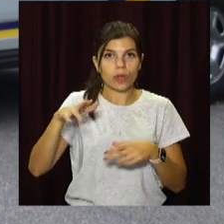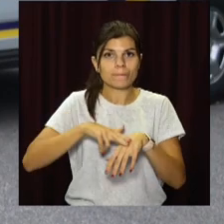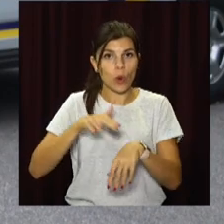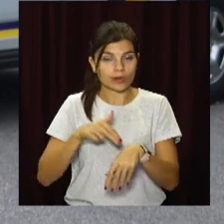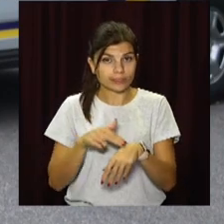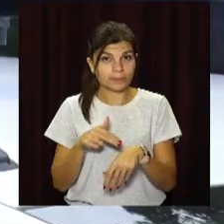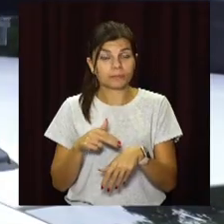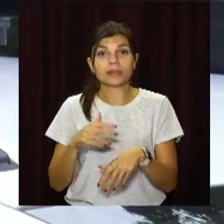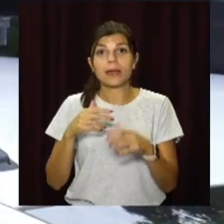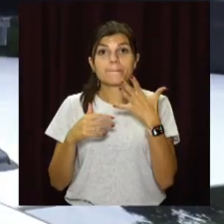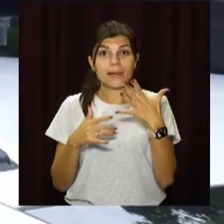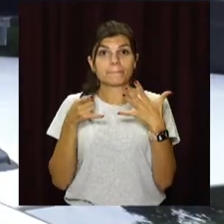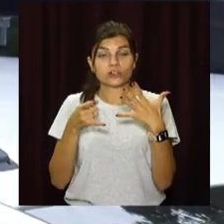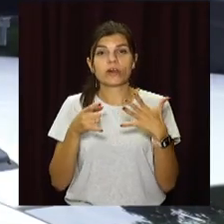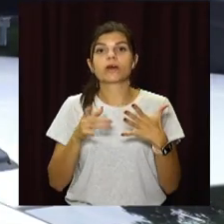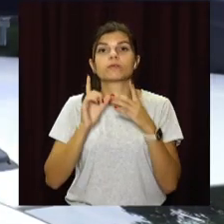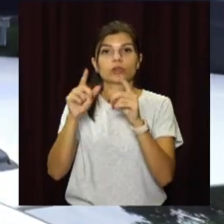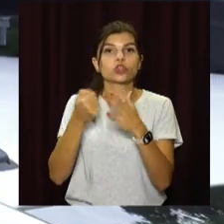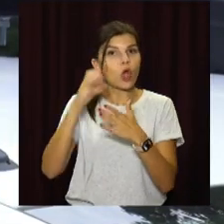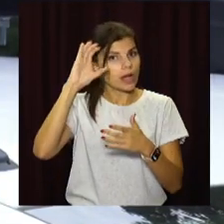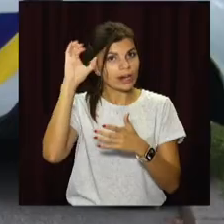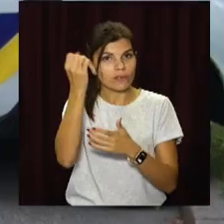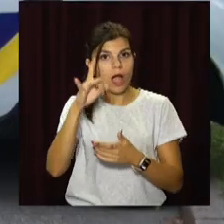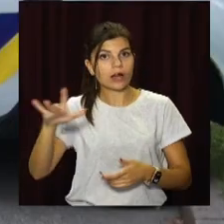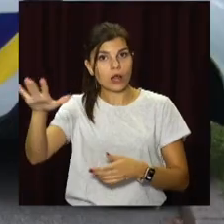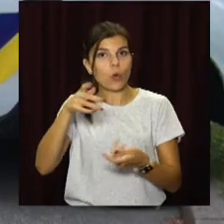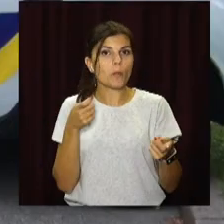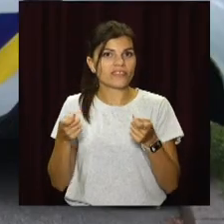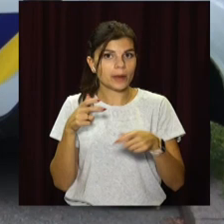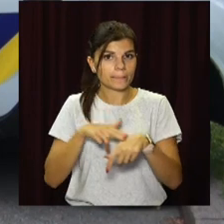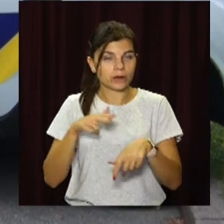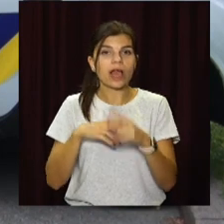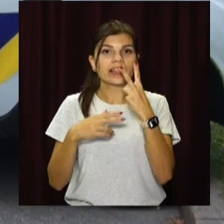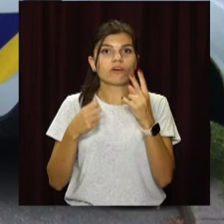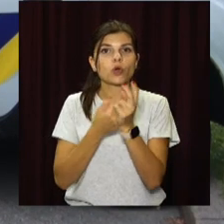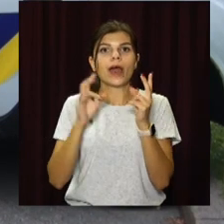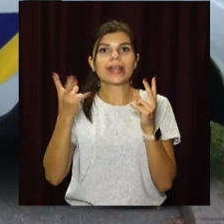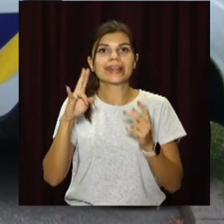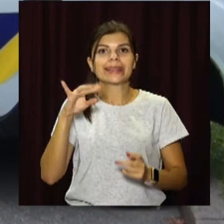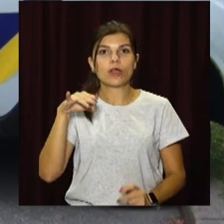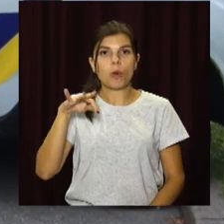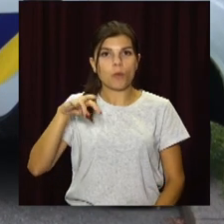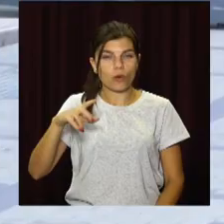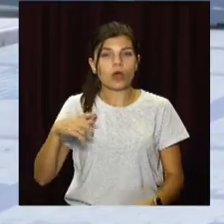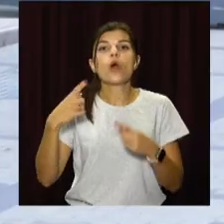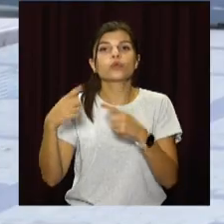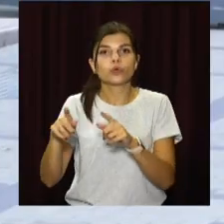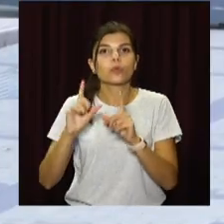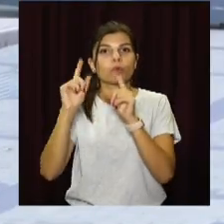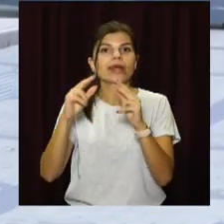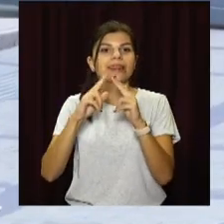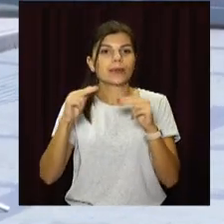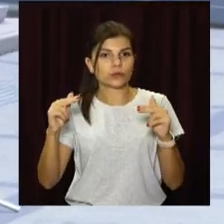поліції. П'ять машин вирішили до Криворізького районного управління, два – до Нікопольського. Решта поїхала до